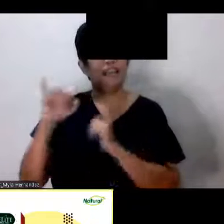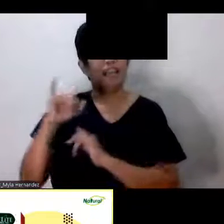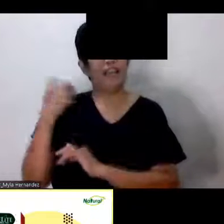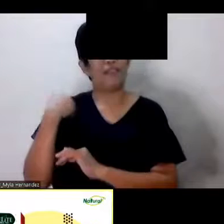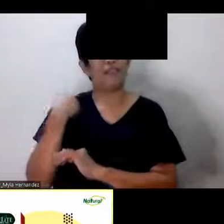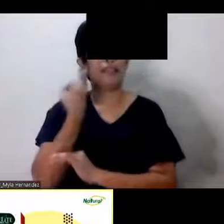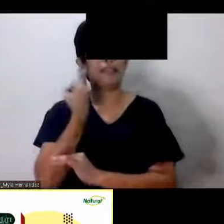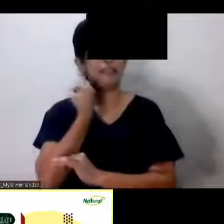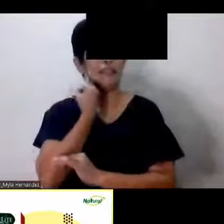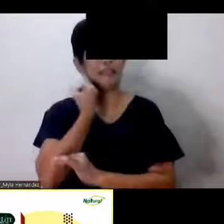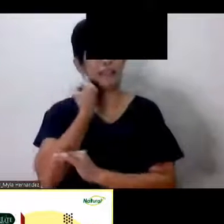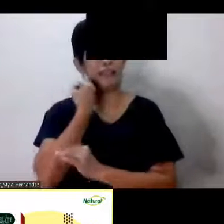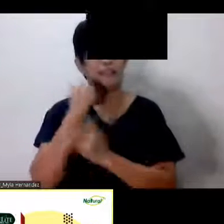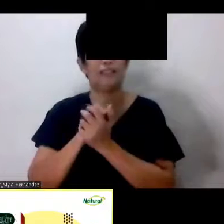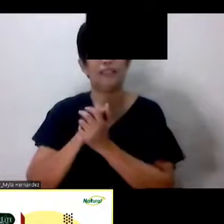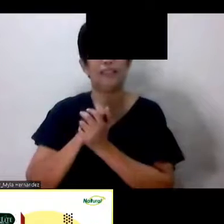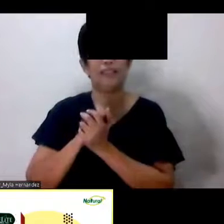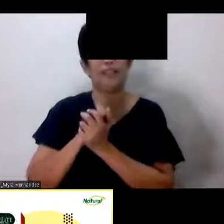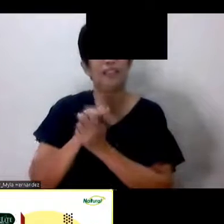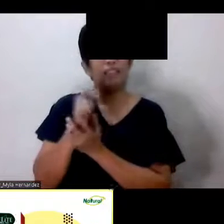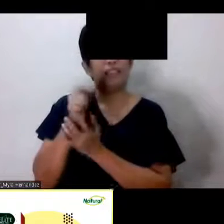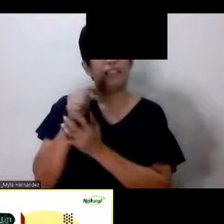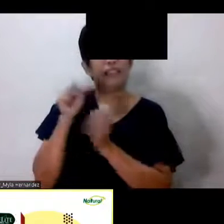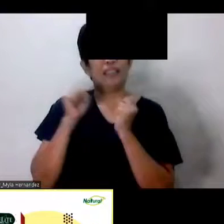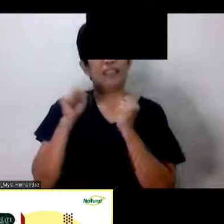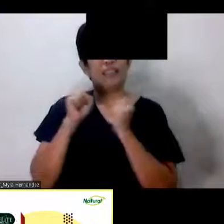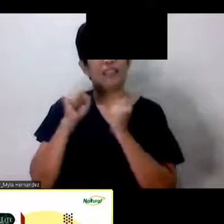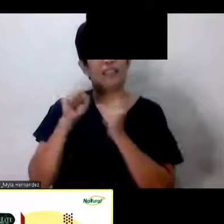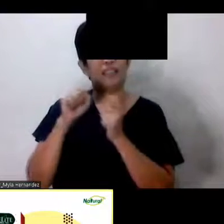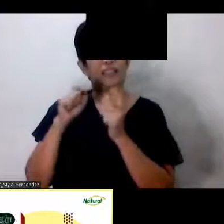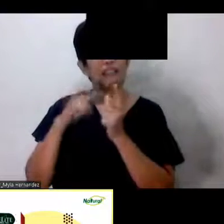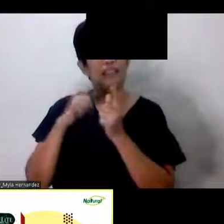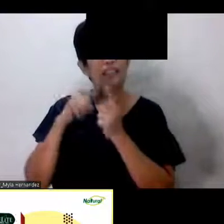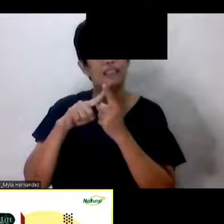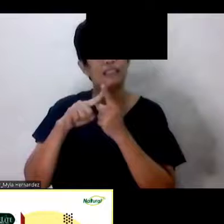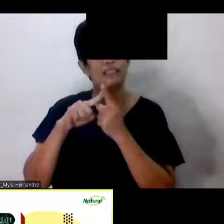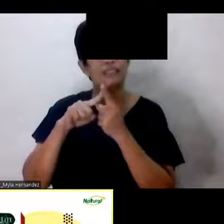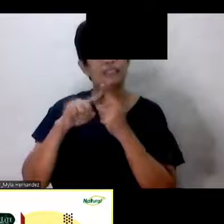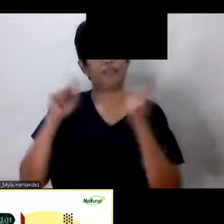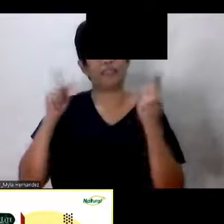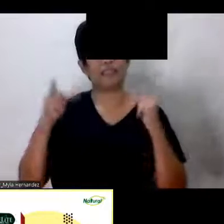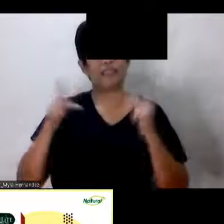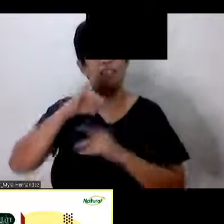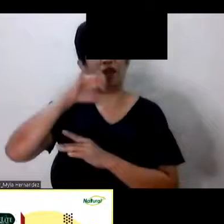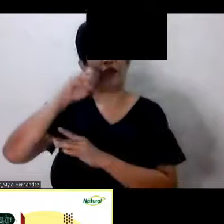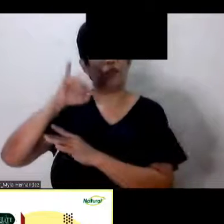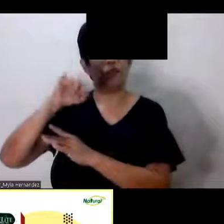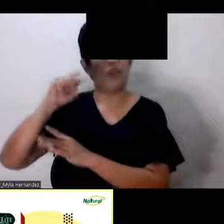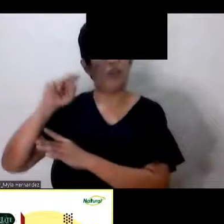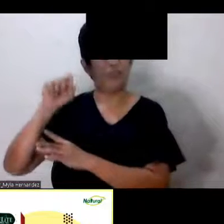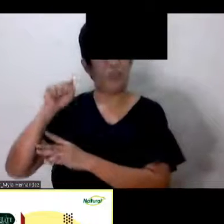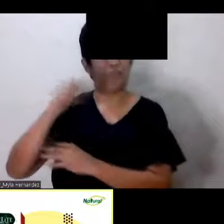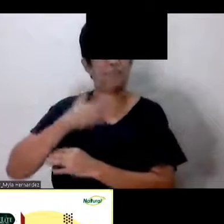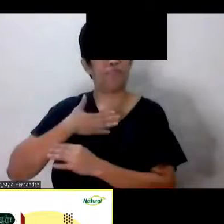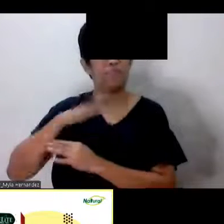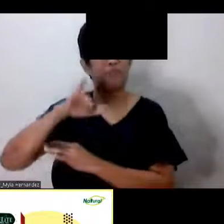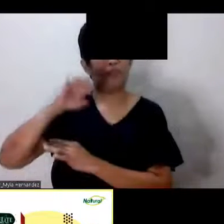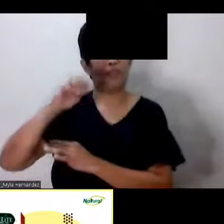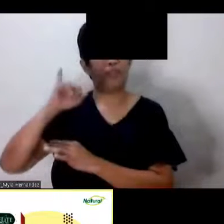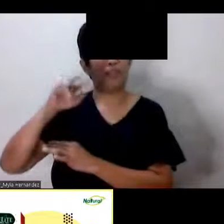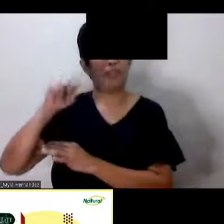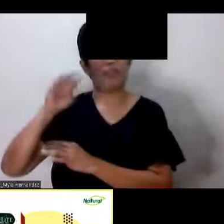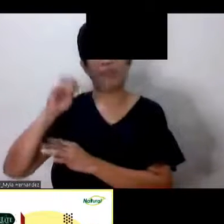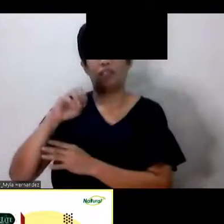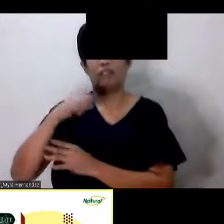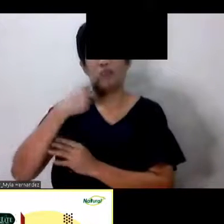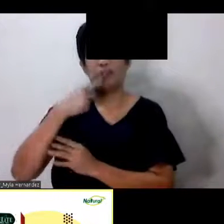gini-ginaw na ako tapos sumasakit na yung joints ko tapos sabi ko oh no Friday